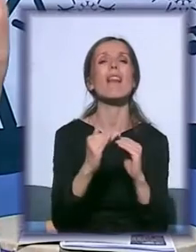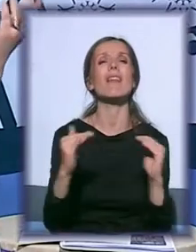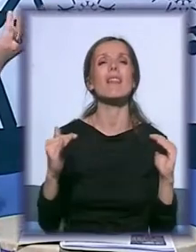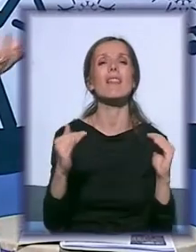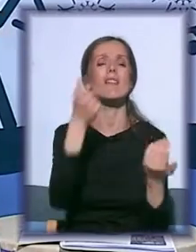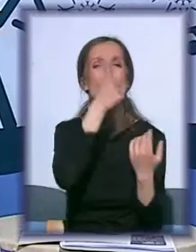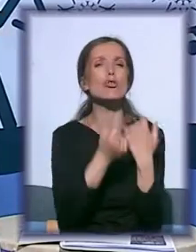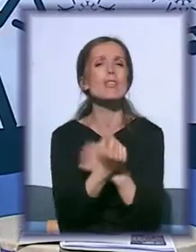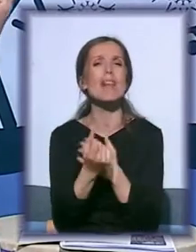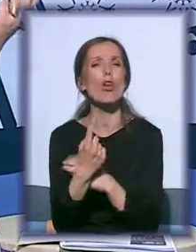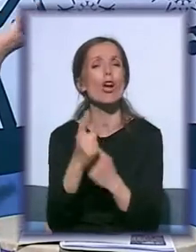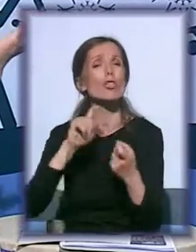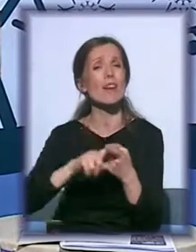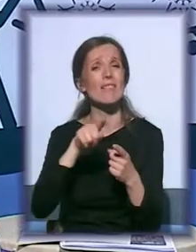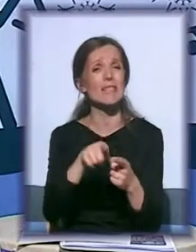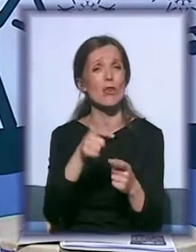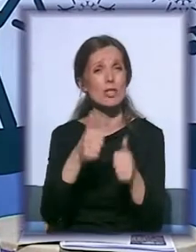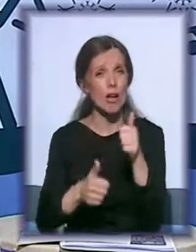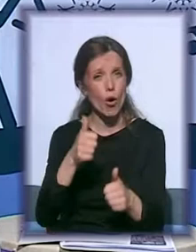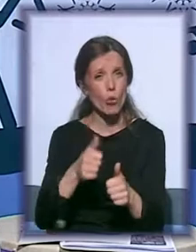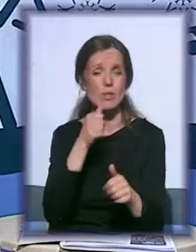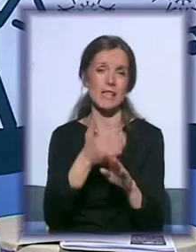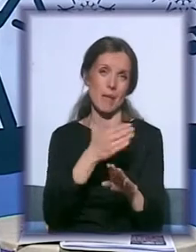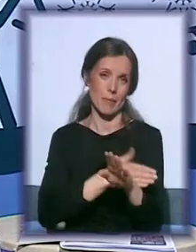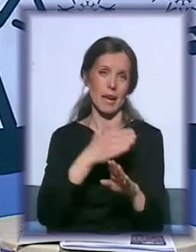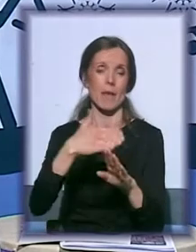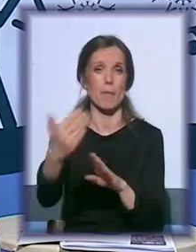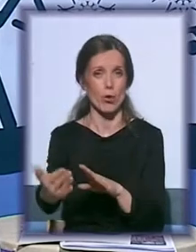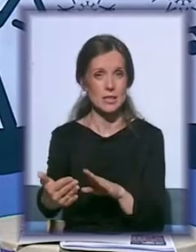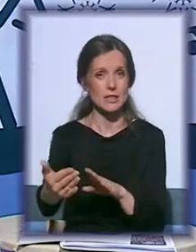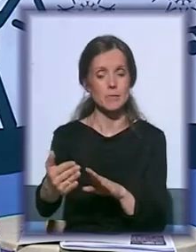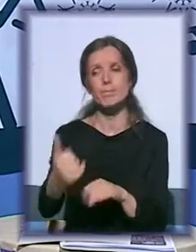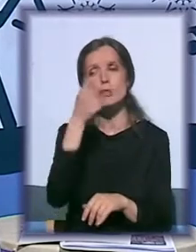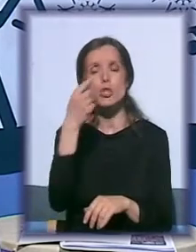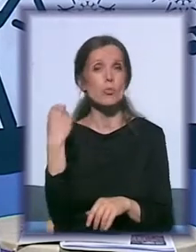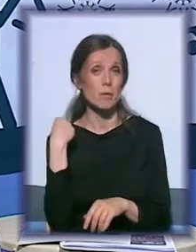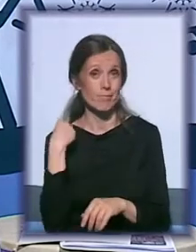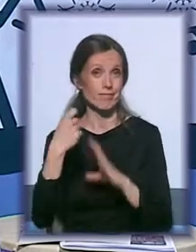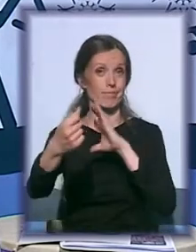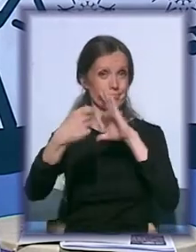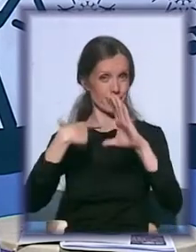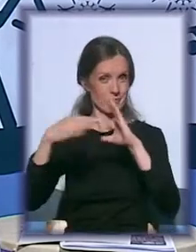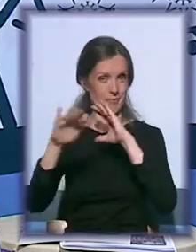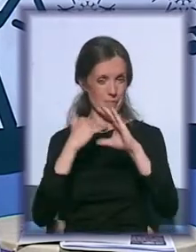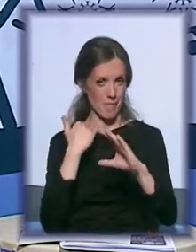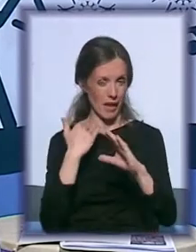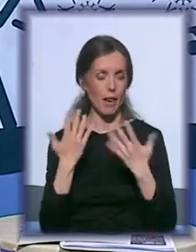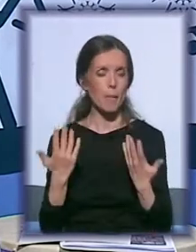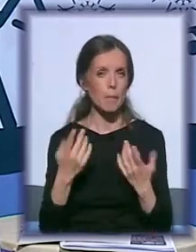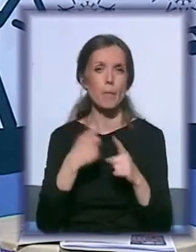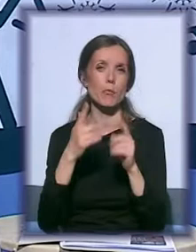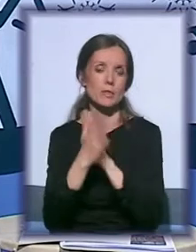dešava kada su u pitanju konkursi, pa i pre i posle toga, onda ono što su mi rekli, napisali i govorili,